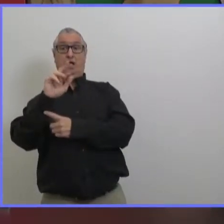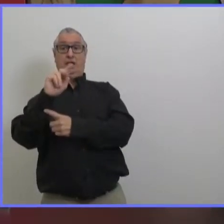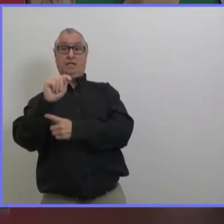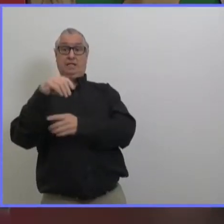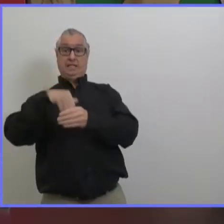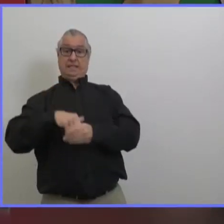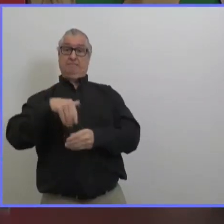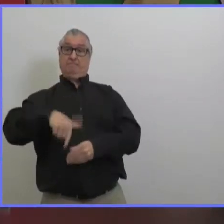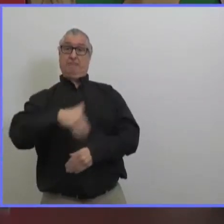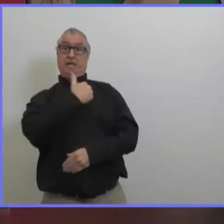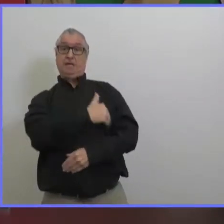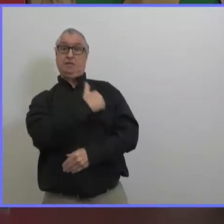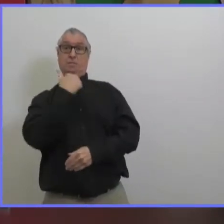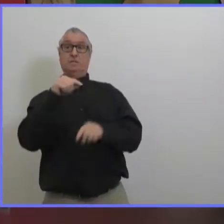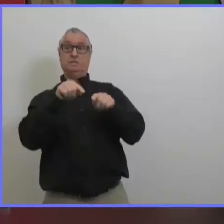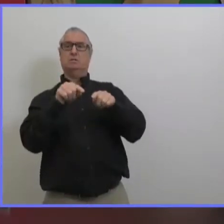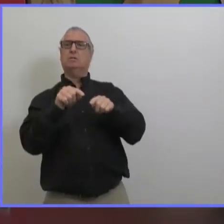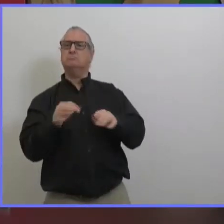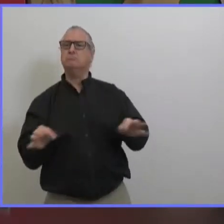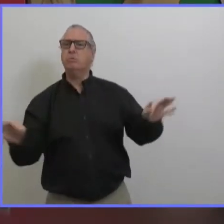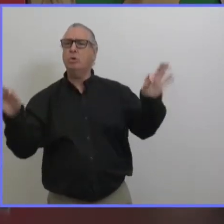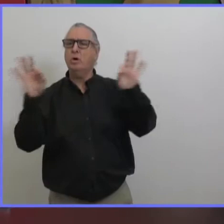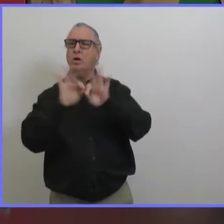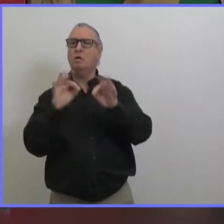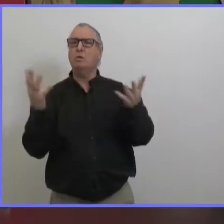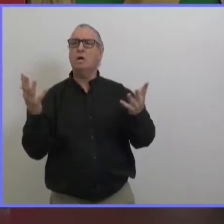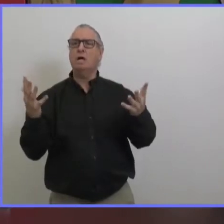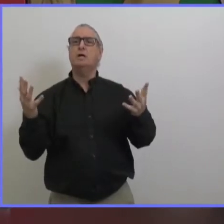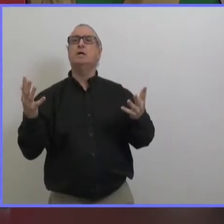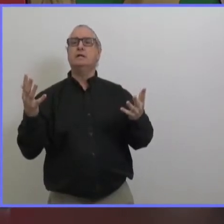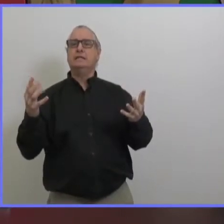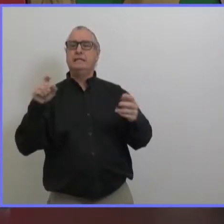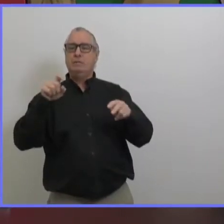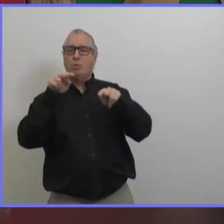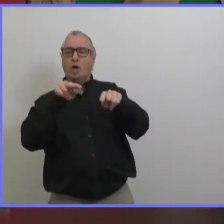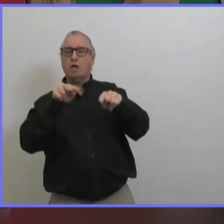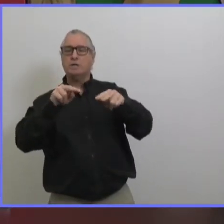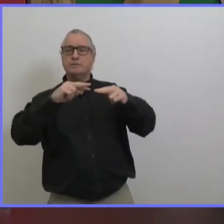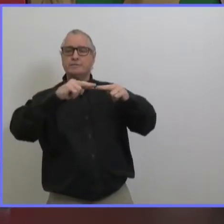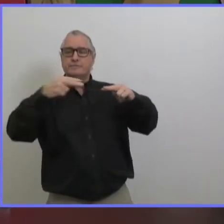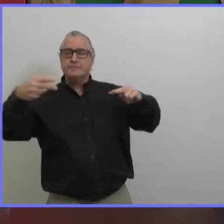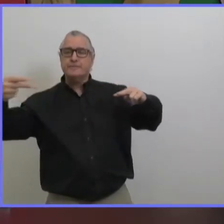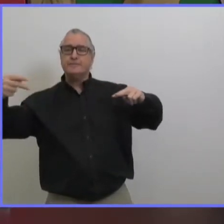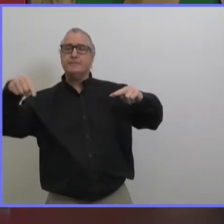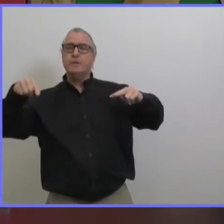seulement de faire le séquençage le séquençage du génome